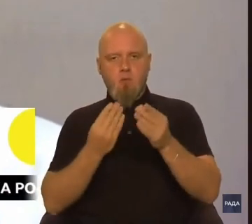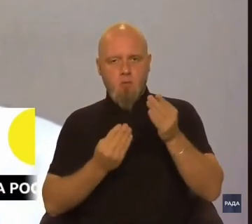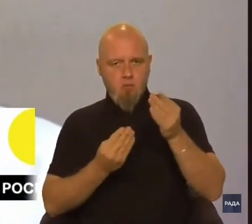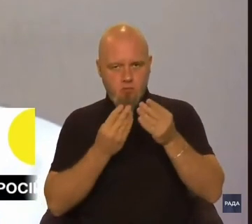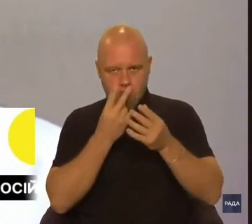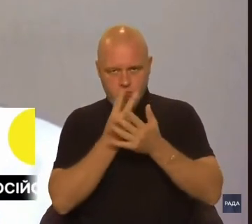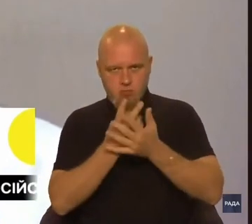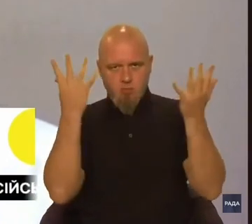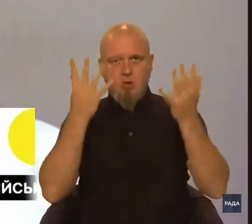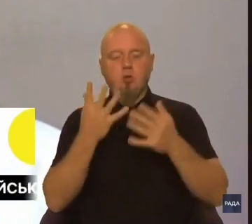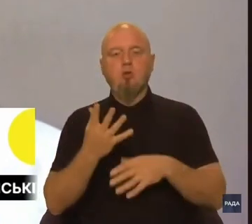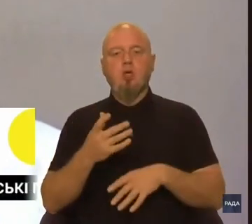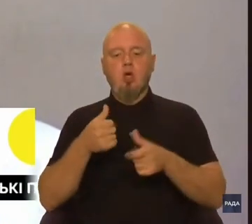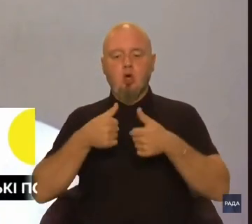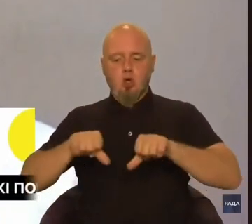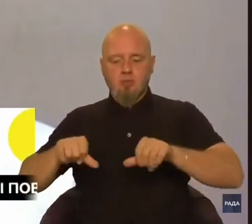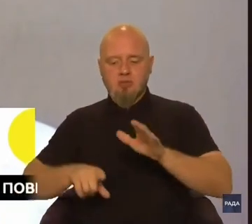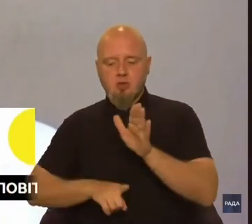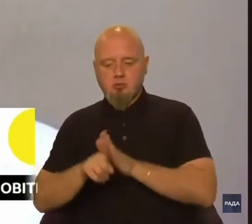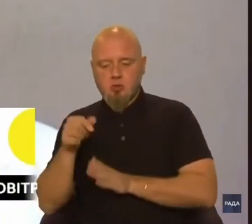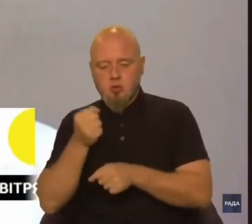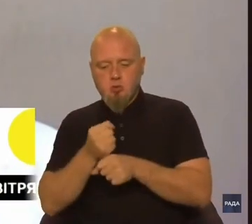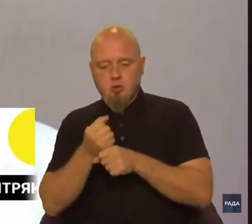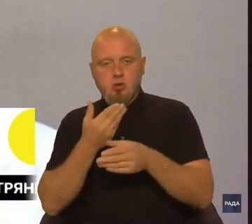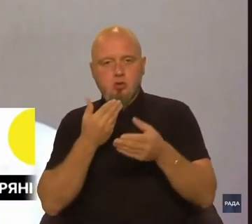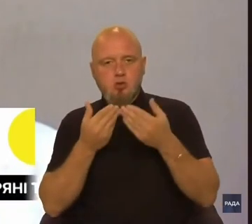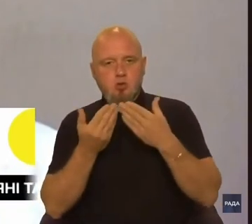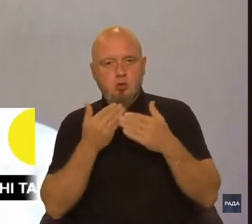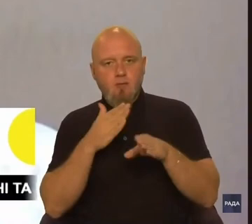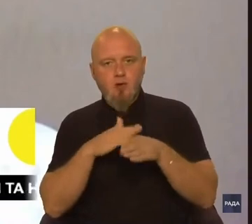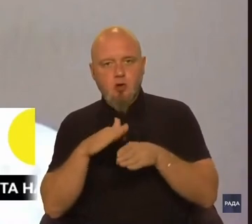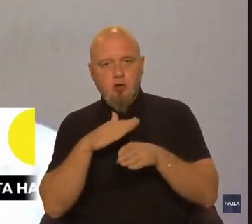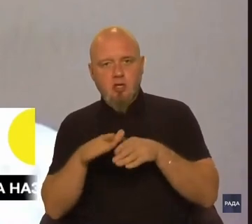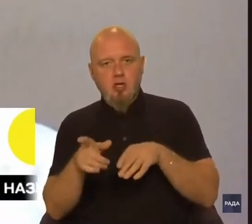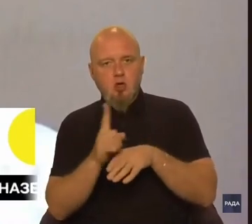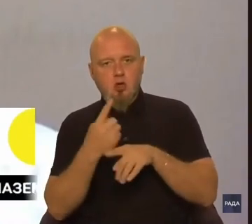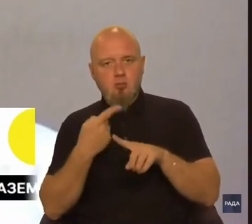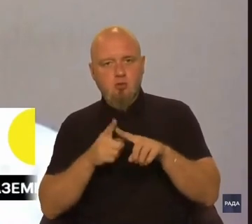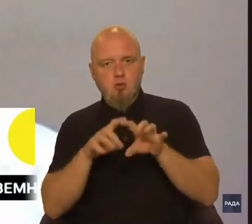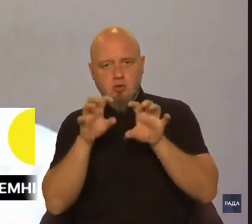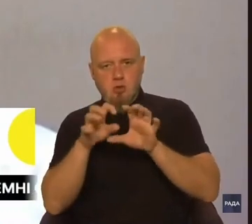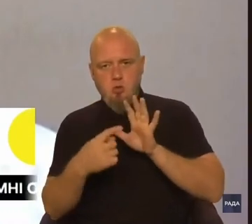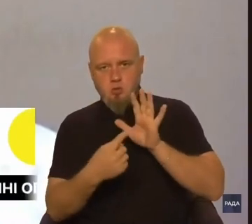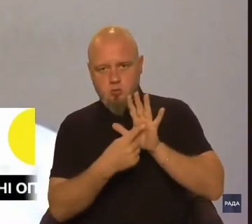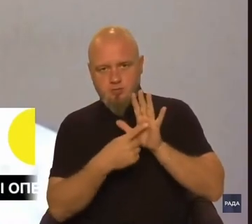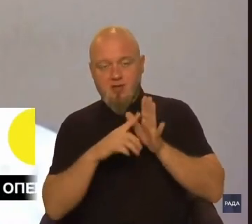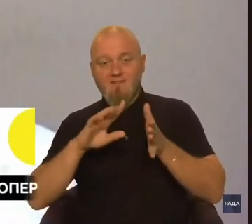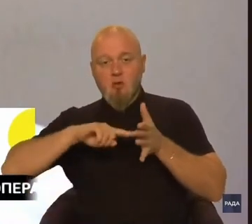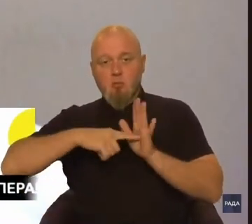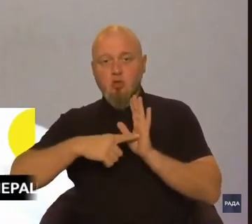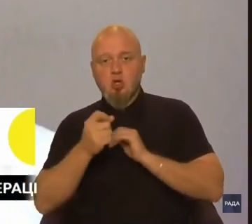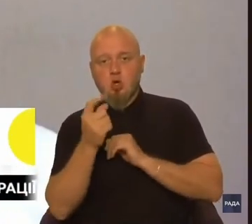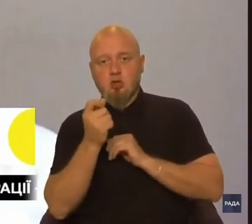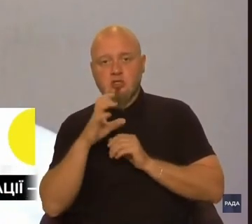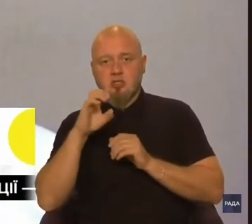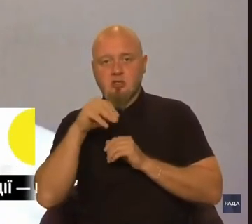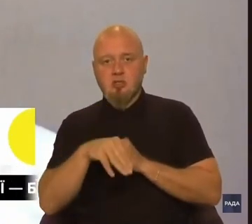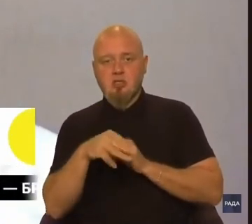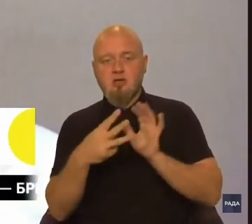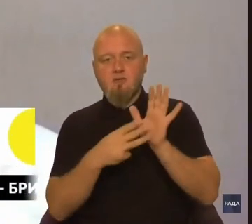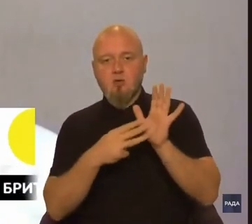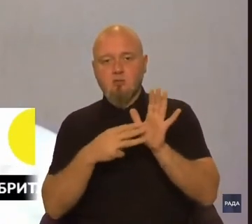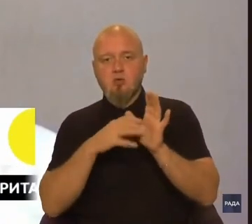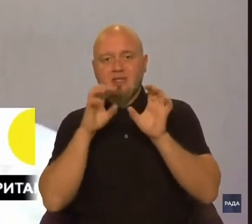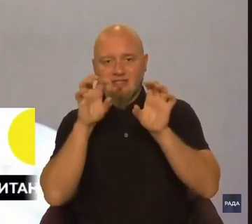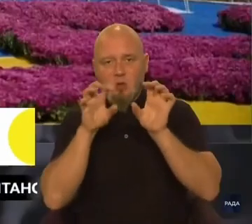комісія розпочала роботи щодо виконання норм цього закону. У пункті 11 статті 8